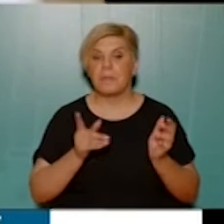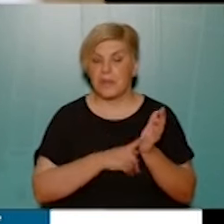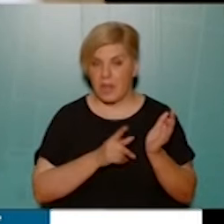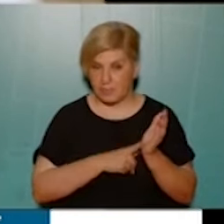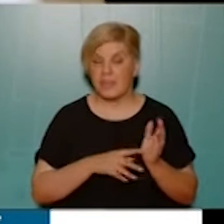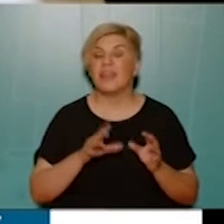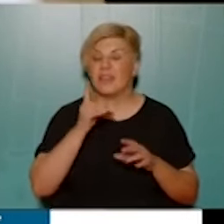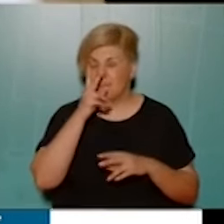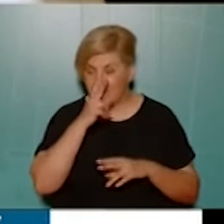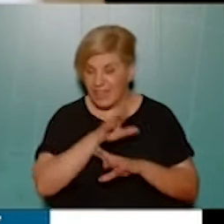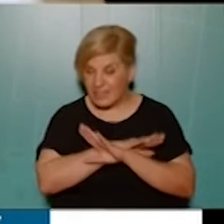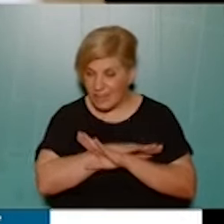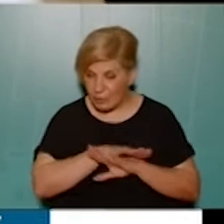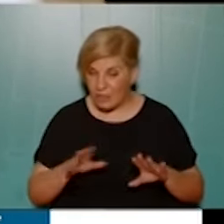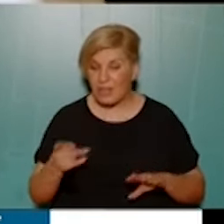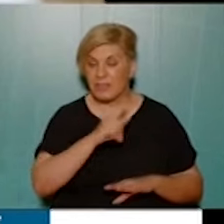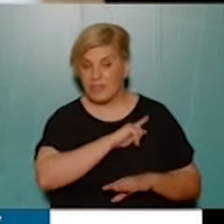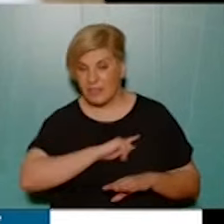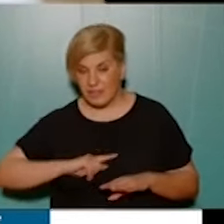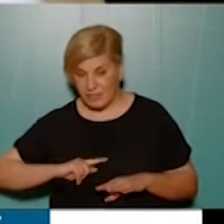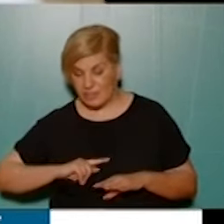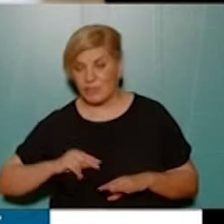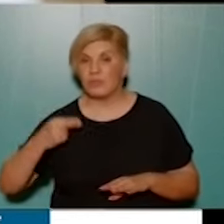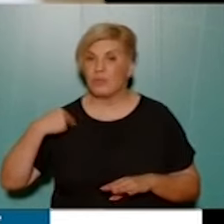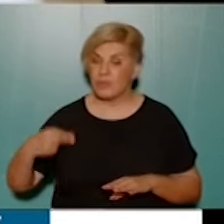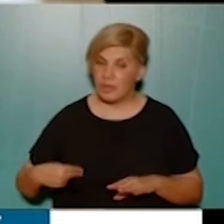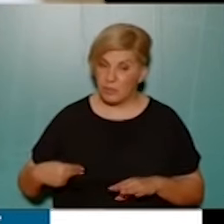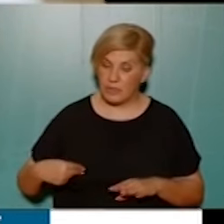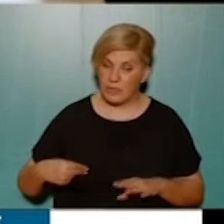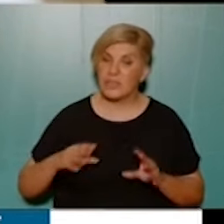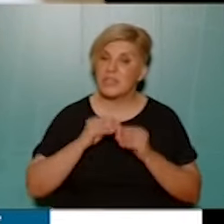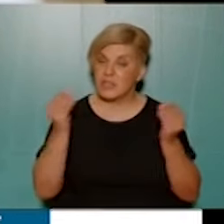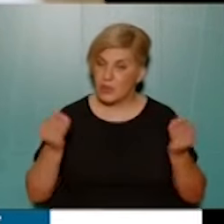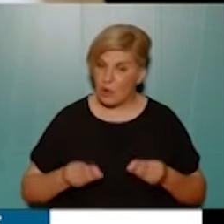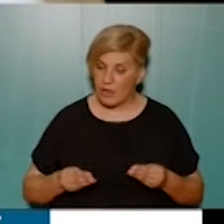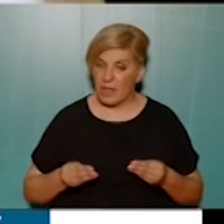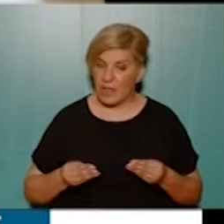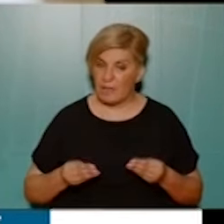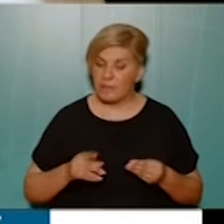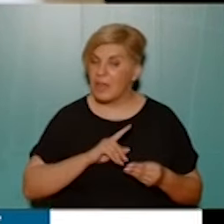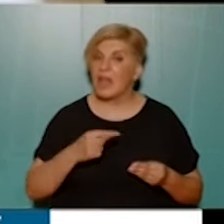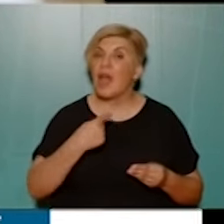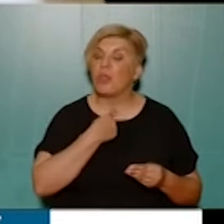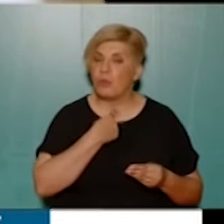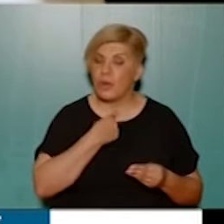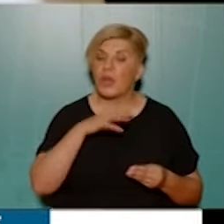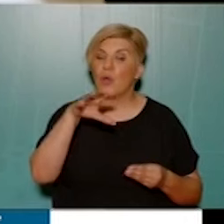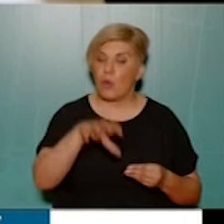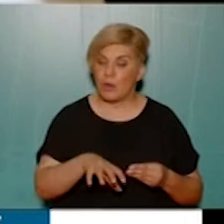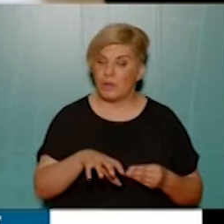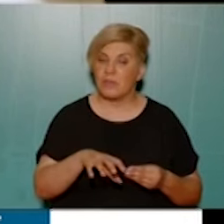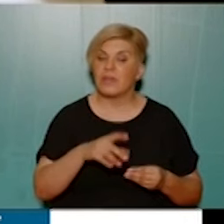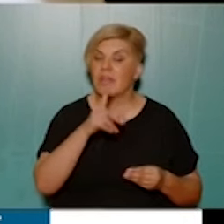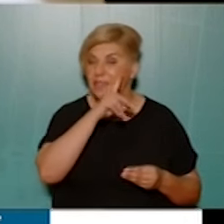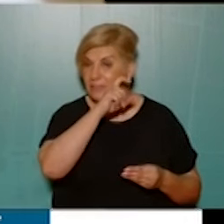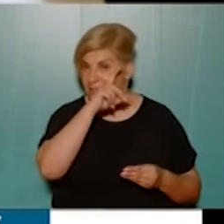εξαντρούνται κάθε περιθώριο και από τη διοίκηση του Δήμου και συνολικά να μην χαθούν τέτοιοι χώροι. Καταλαβαίνουμε ότι είμαστε